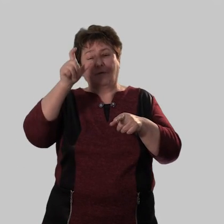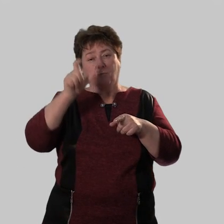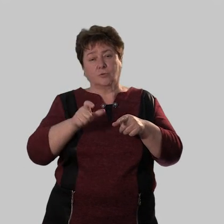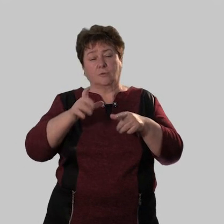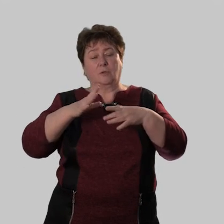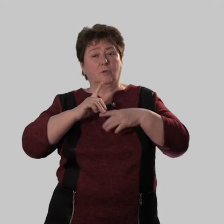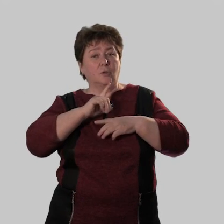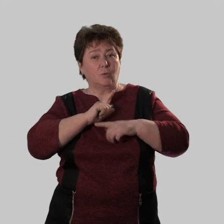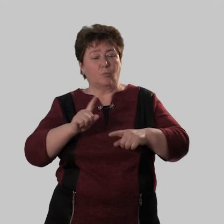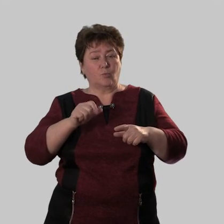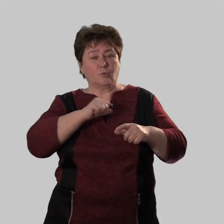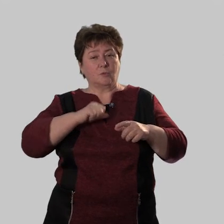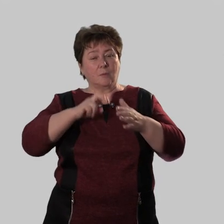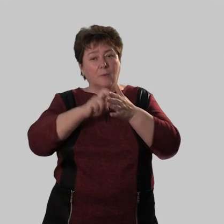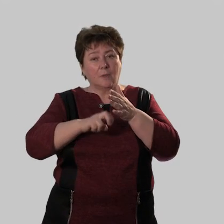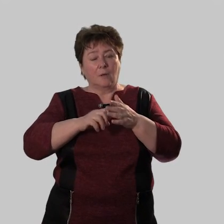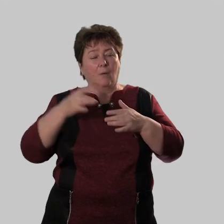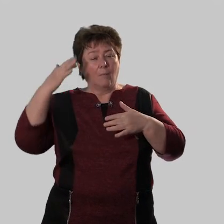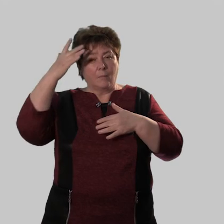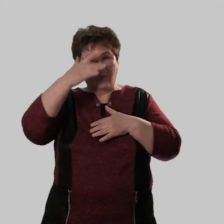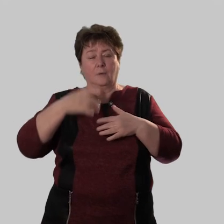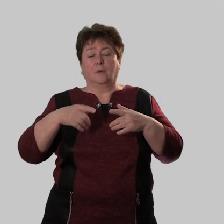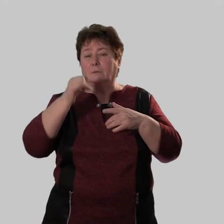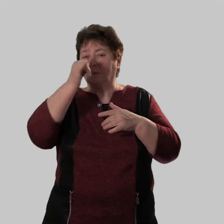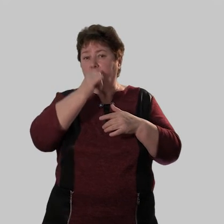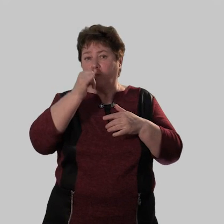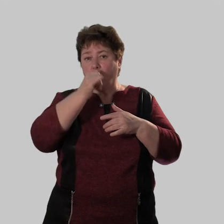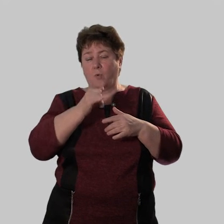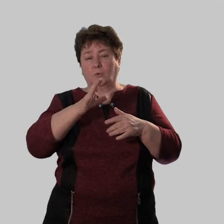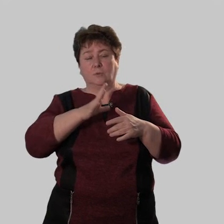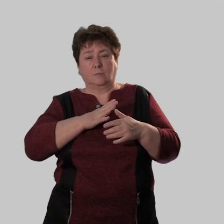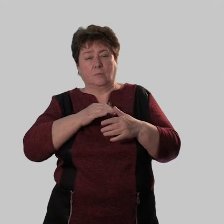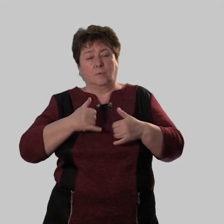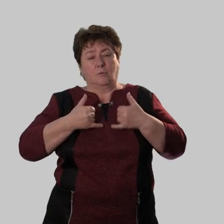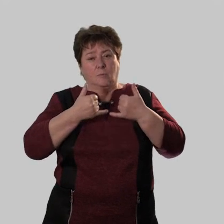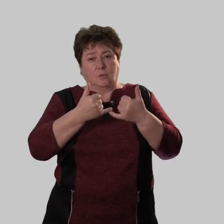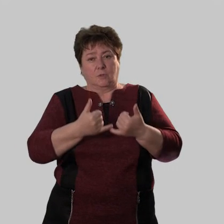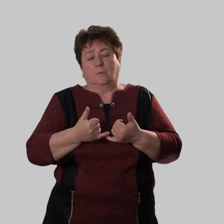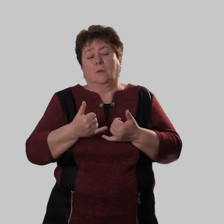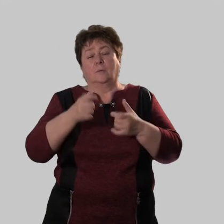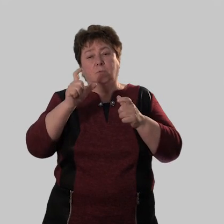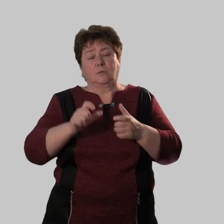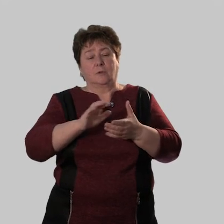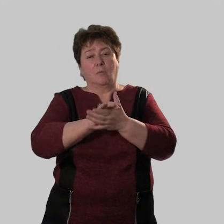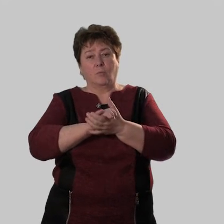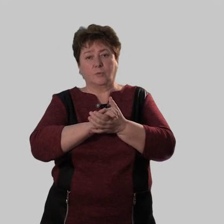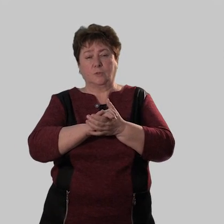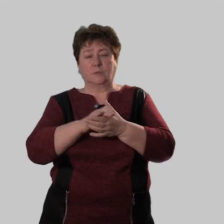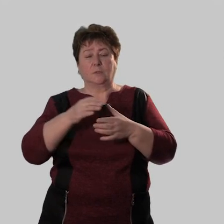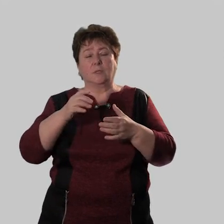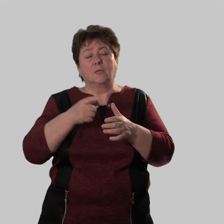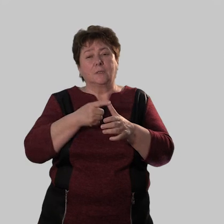человека не будет самоконтроля, рассудительности, и он не сможет стать достойным членом общества.